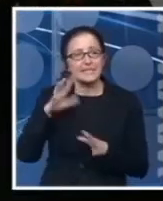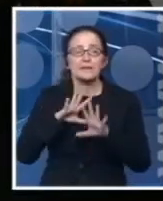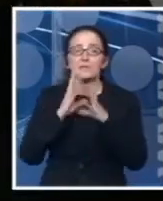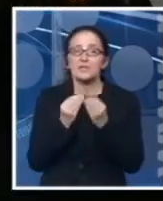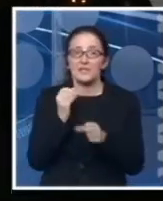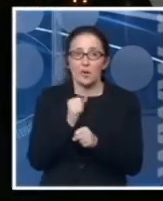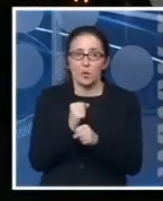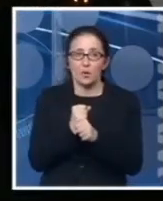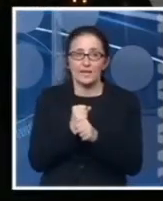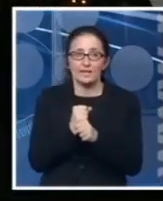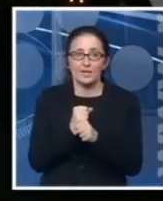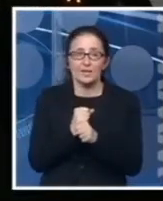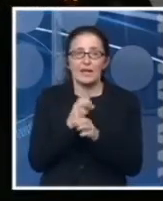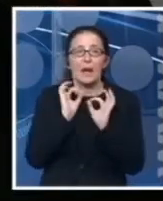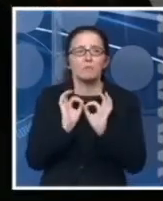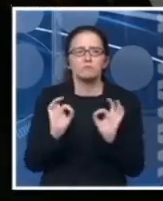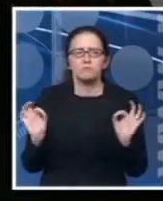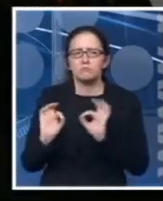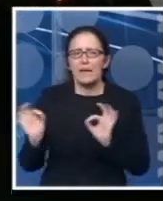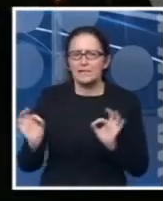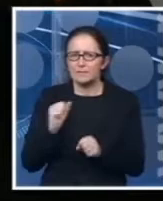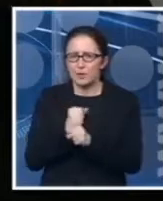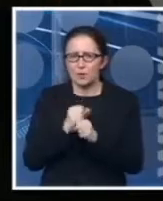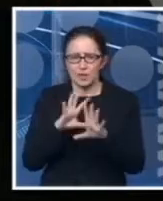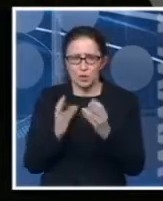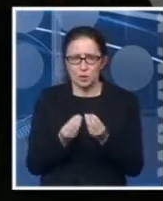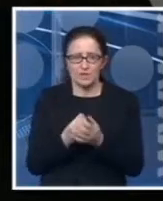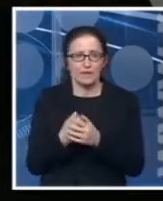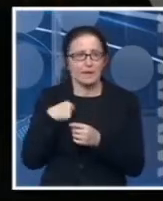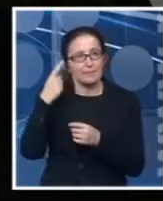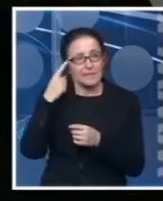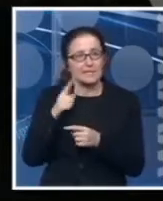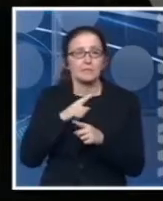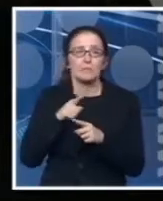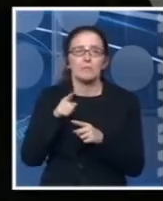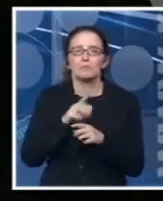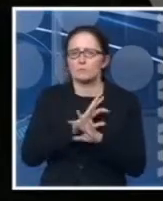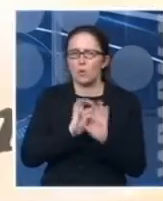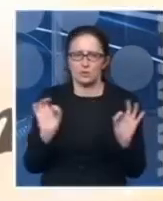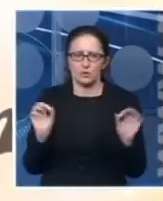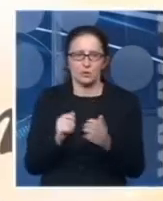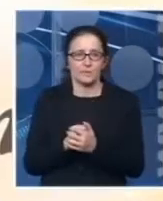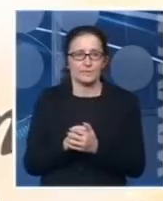učinjeno, da kažem svi bezbednostni koraci da su preduzeti. Mislim da je to dovedeno do maksimuma.